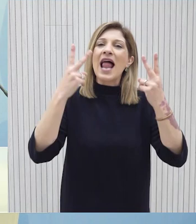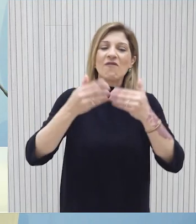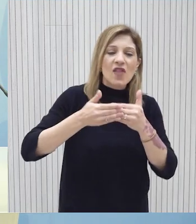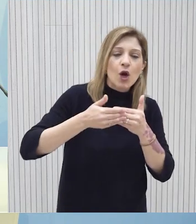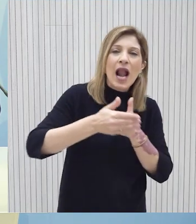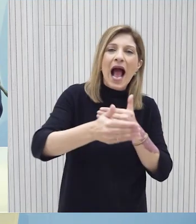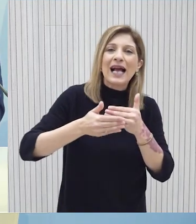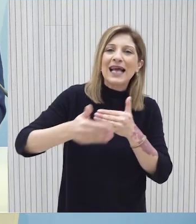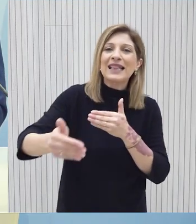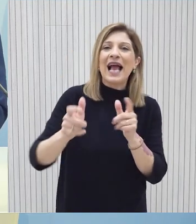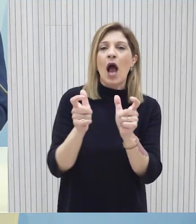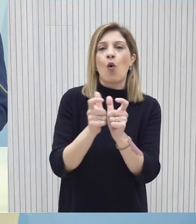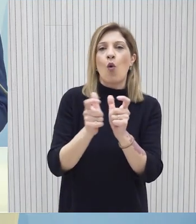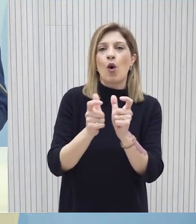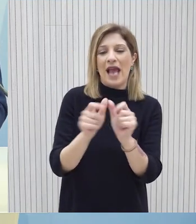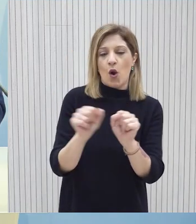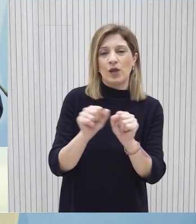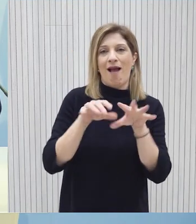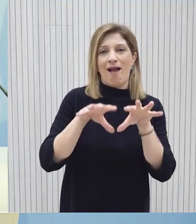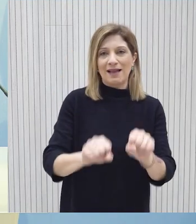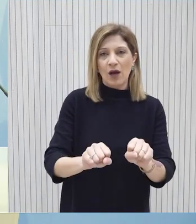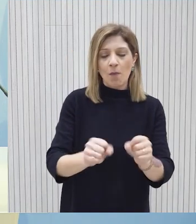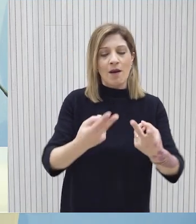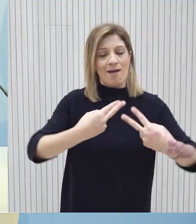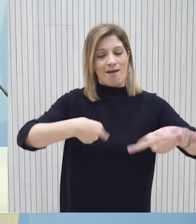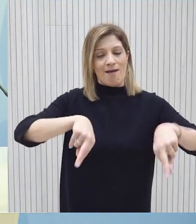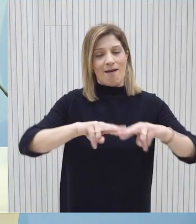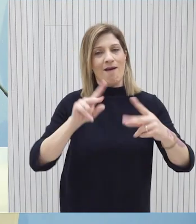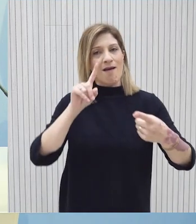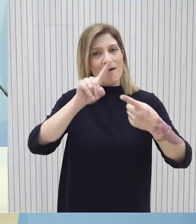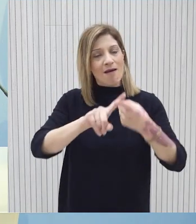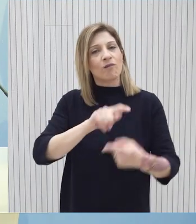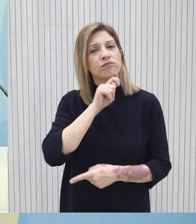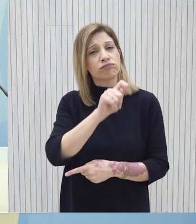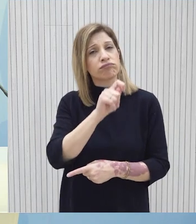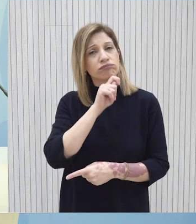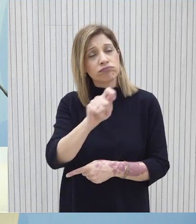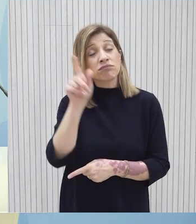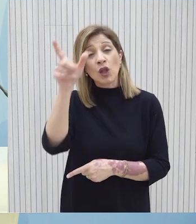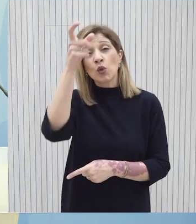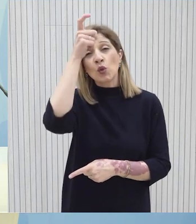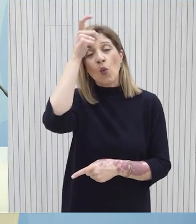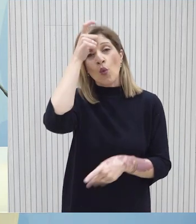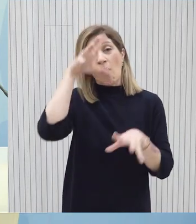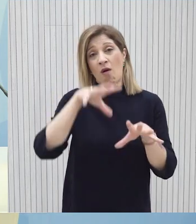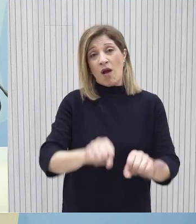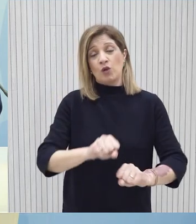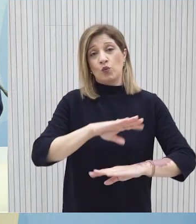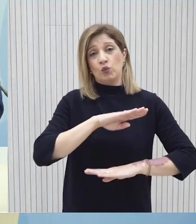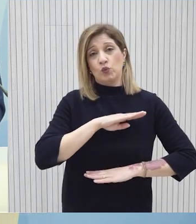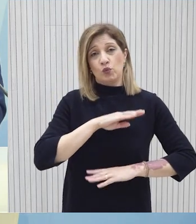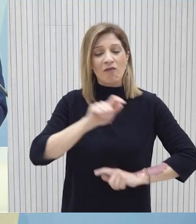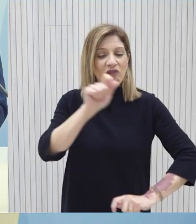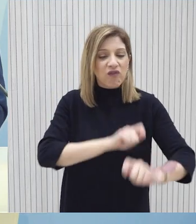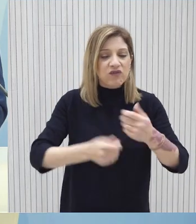Μη Κατεχόμενων Δήμων Κατά την συνάντηση τα μέλη της Επιτροπής έθεσαν το θέμα των ενεργειών των τουρκικών κατοχικών δυνάμεων και των